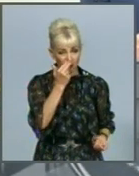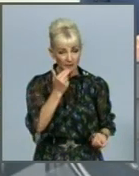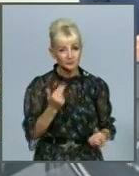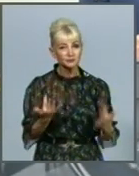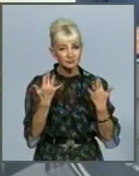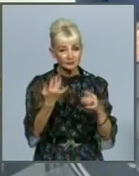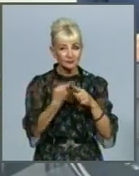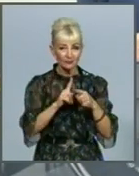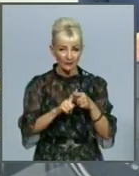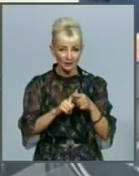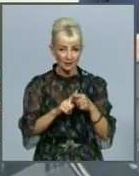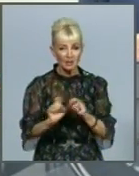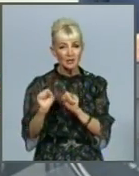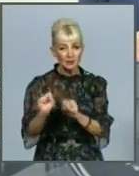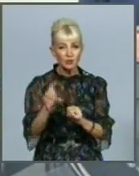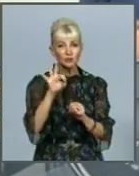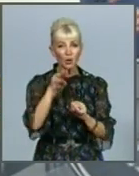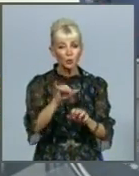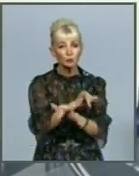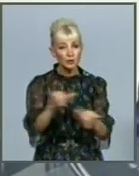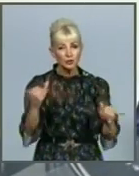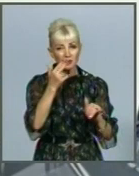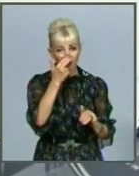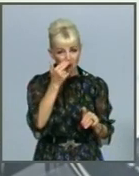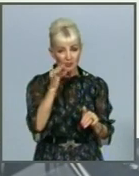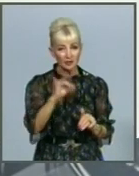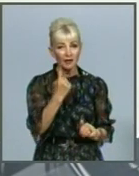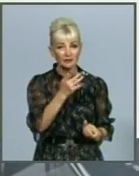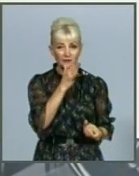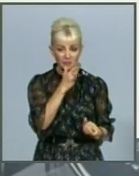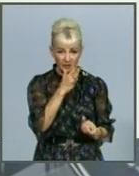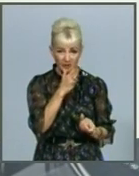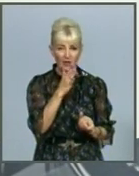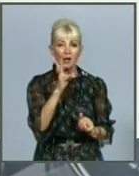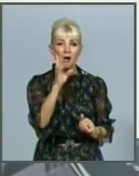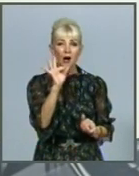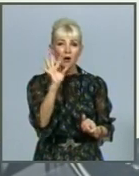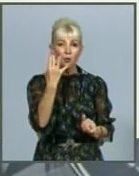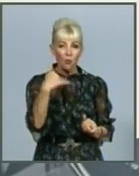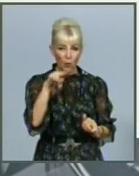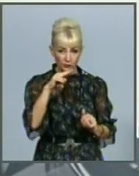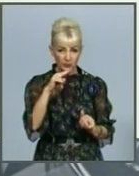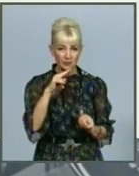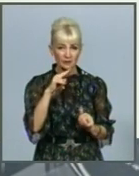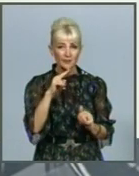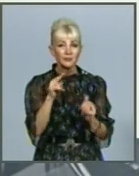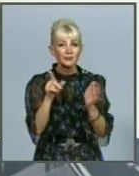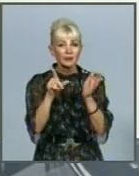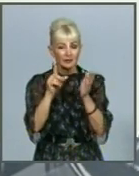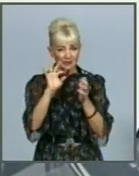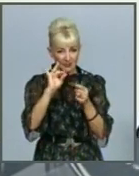це належний захист від поширення грипу і одночасного циркулювання коінфекції, яка буде поєднувати грип із